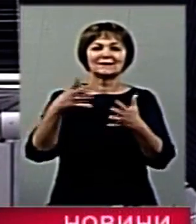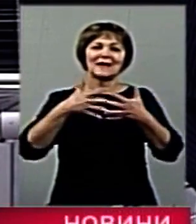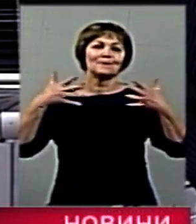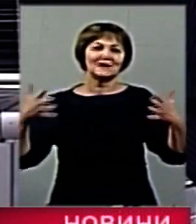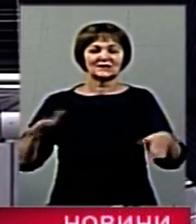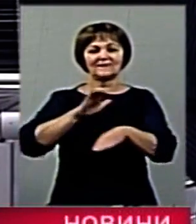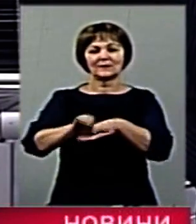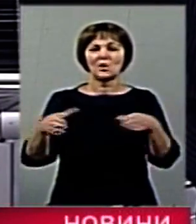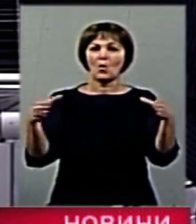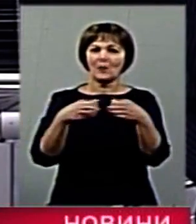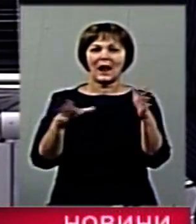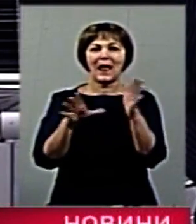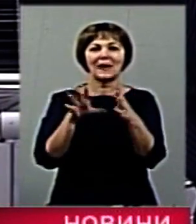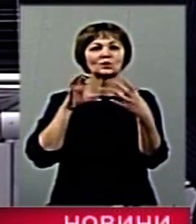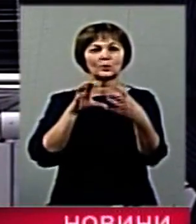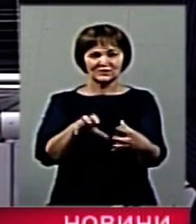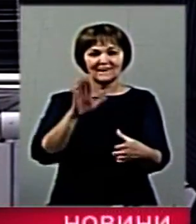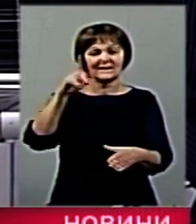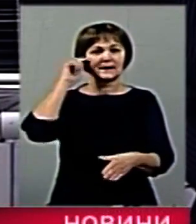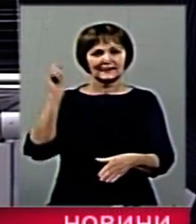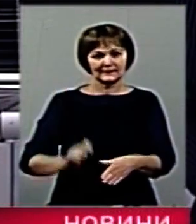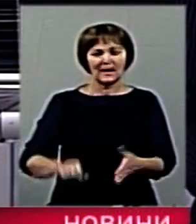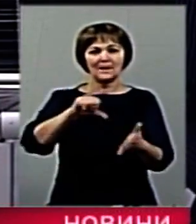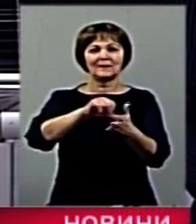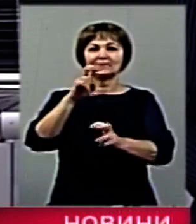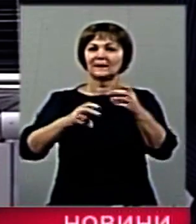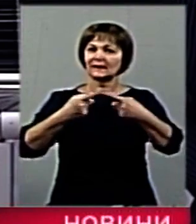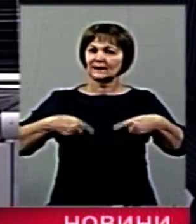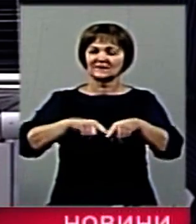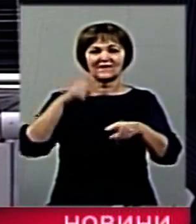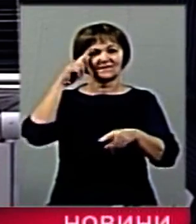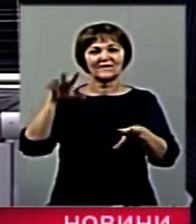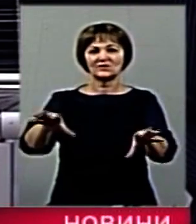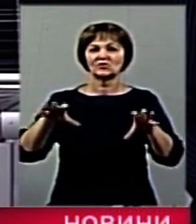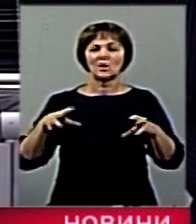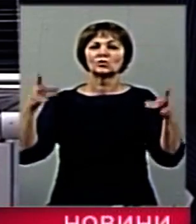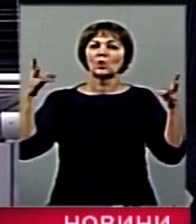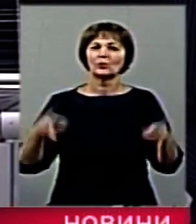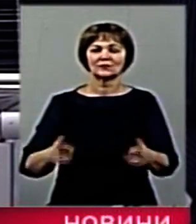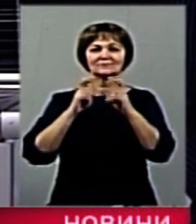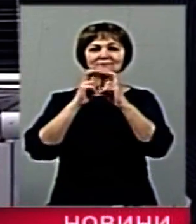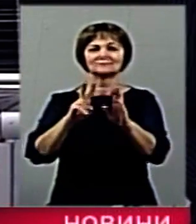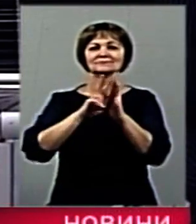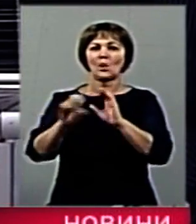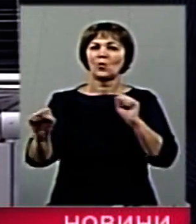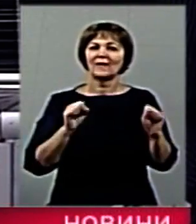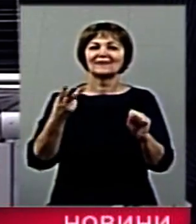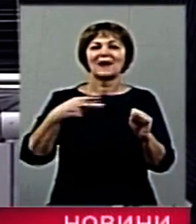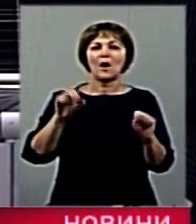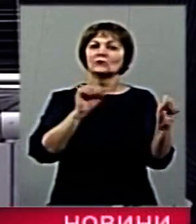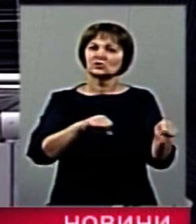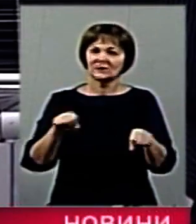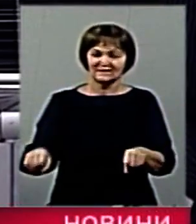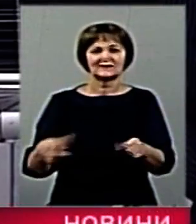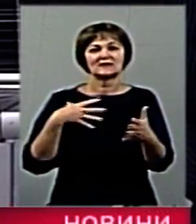нагоди примусового вивезення населення нацистську Німеччину. Житомирського трамвайно-тролейбусного управління для можливості